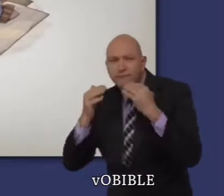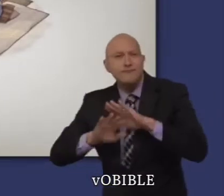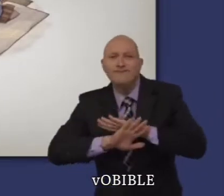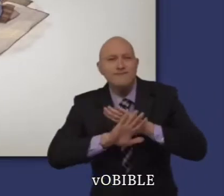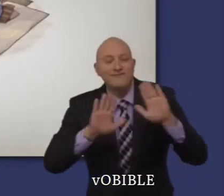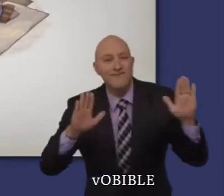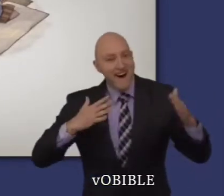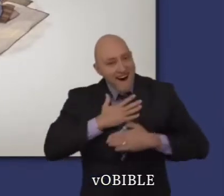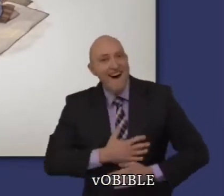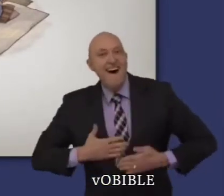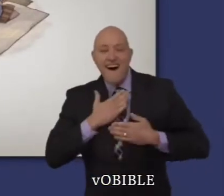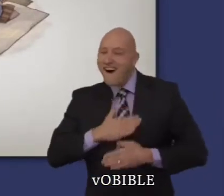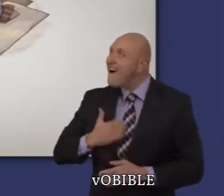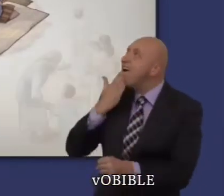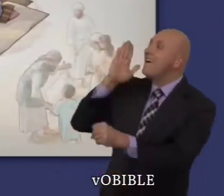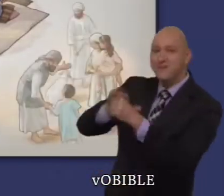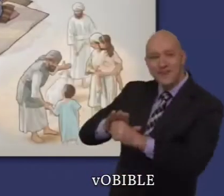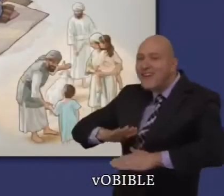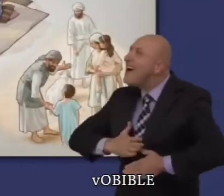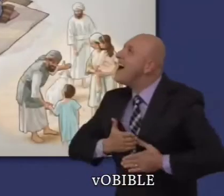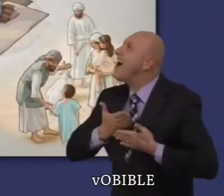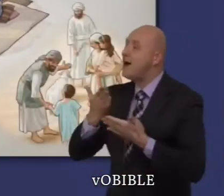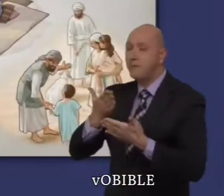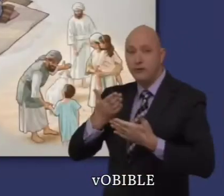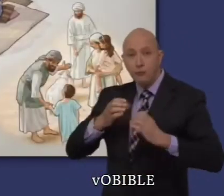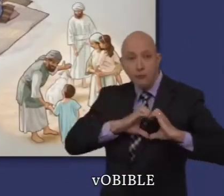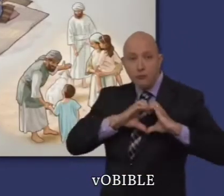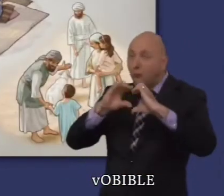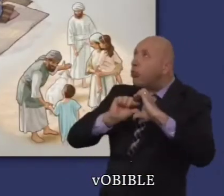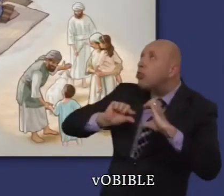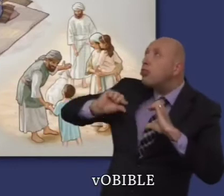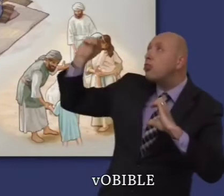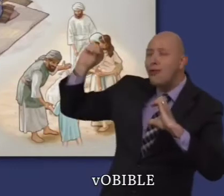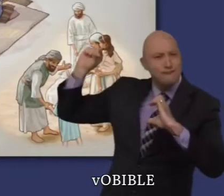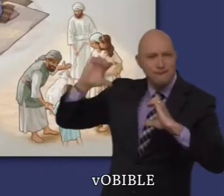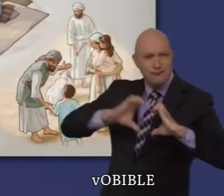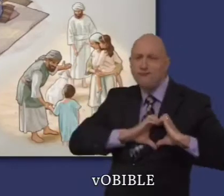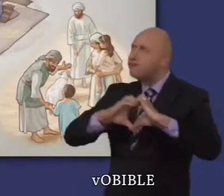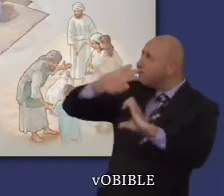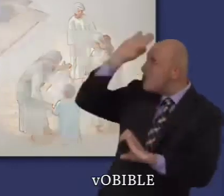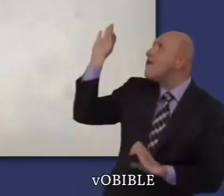sens du devoir, mais parce qu'ils l'aiment de tout leur cœur, de toute leur âme et de toute leur force.